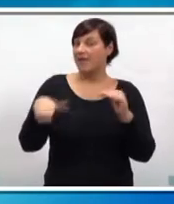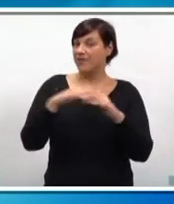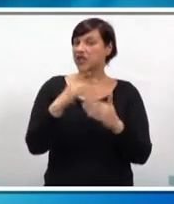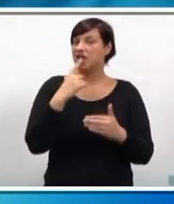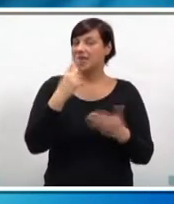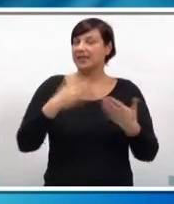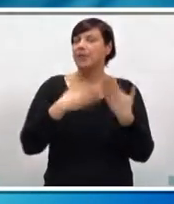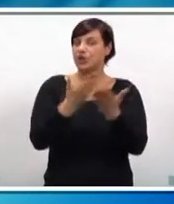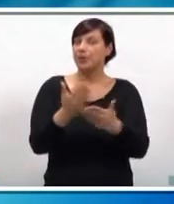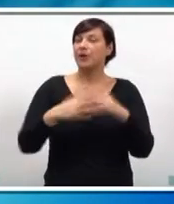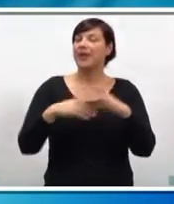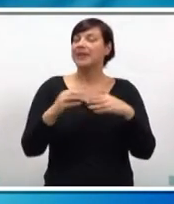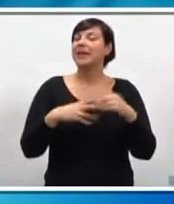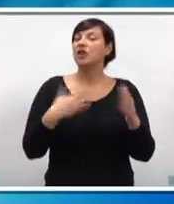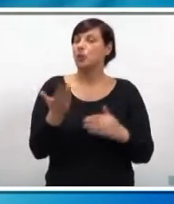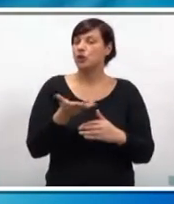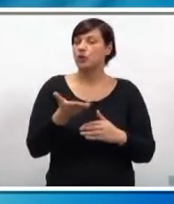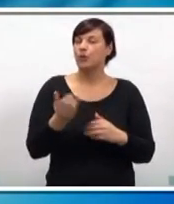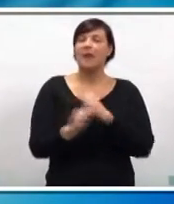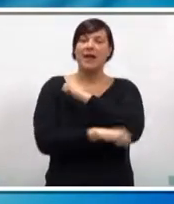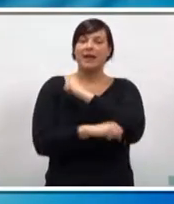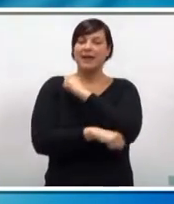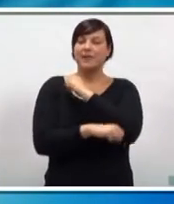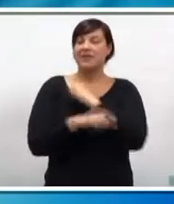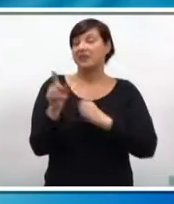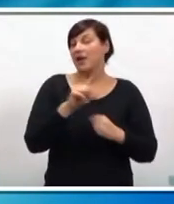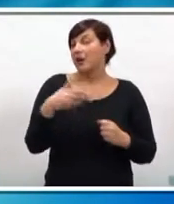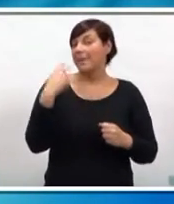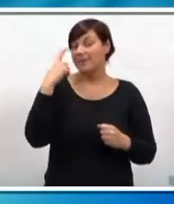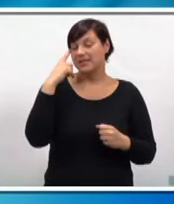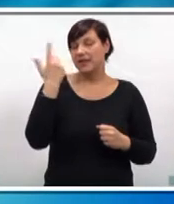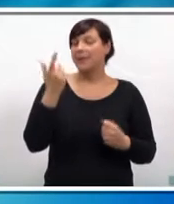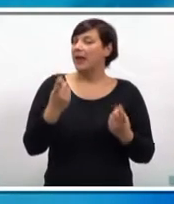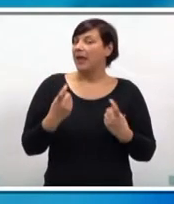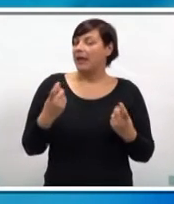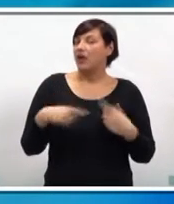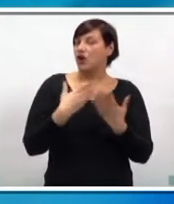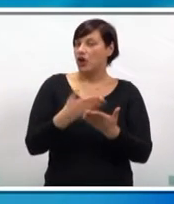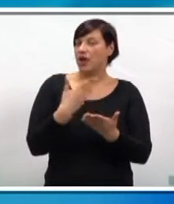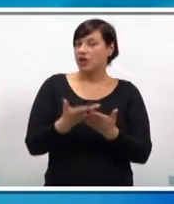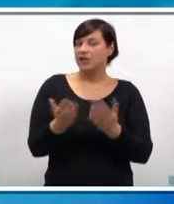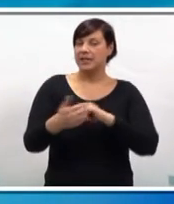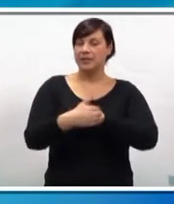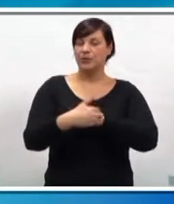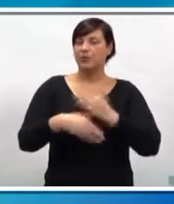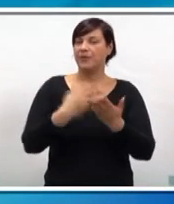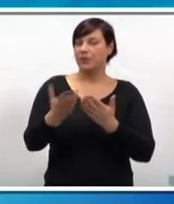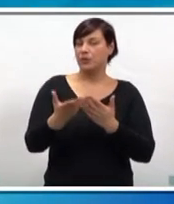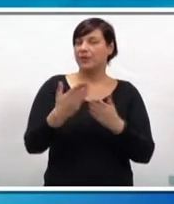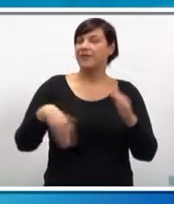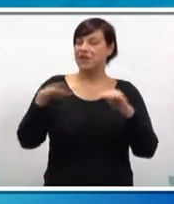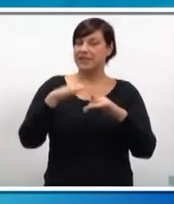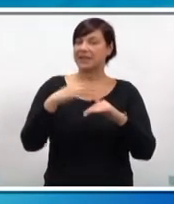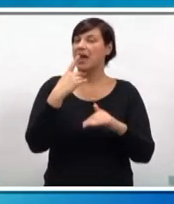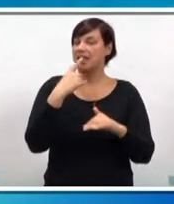jezika, onda može pružiti kvalitetnu uslugu. Na svojčilištu čini se tako ne misle. Iako pročenik napominje kako se u Dubrovniku nudi više